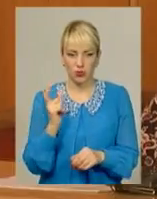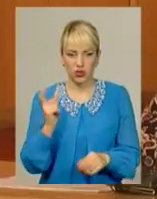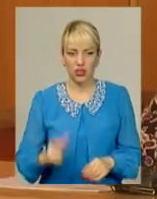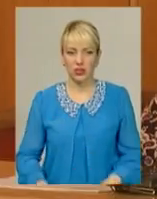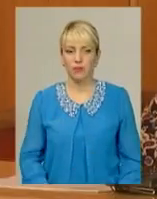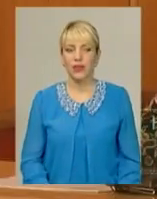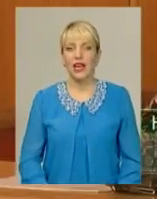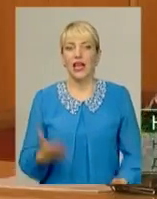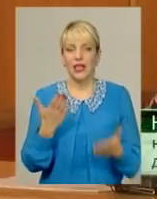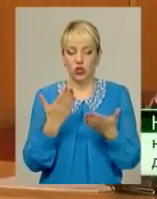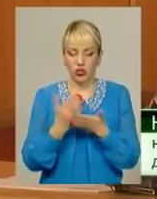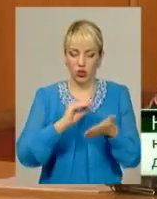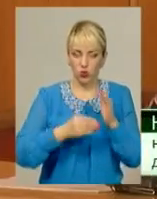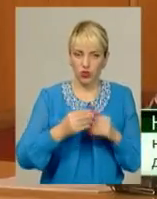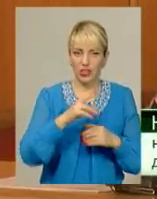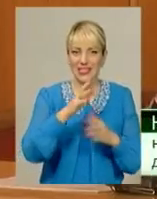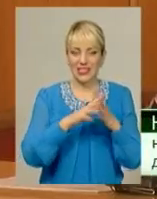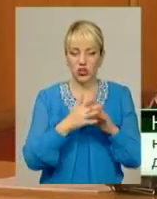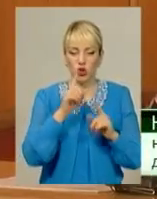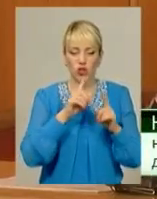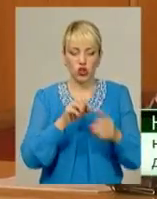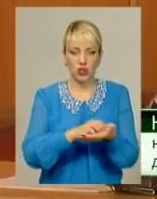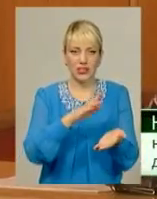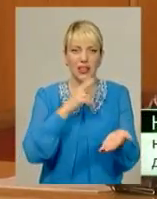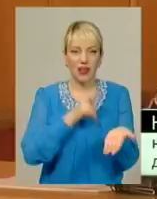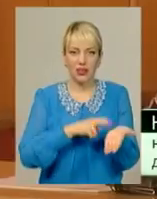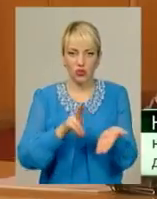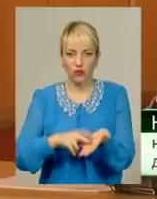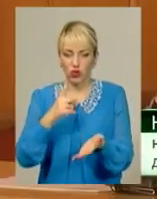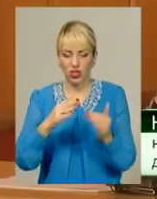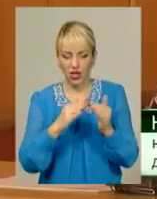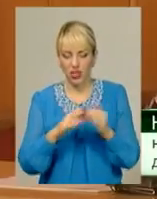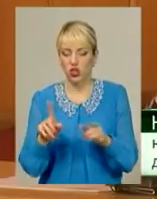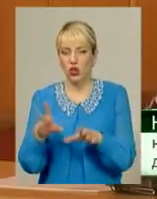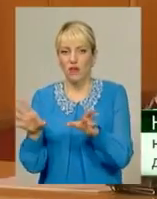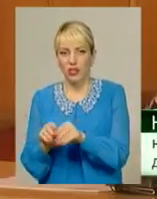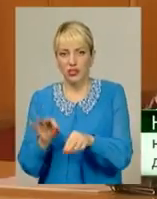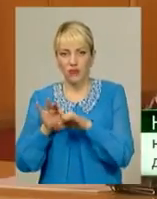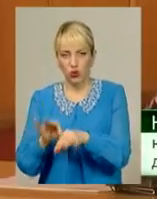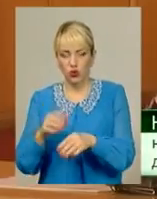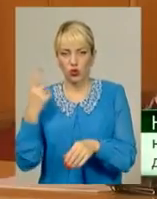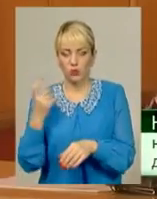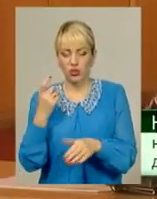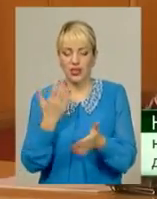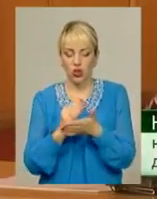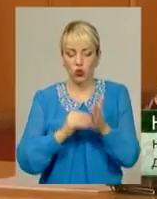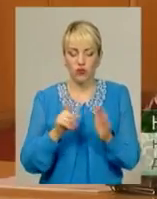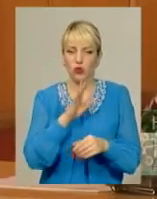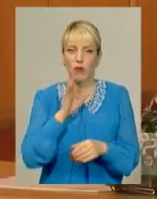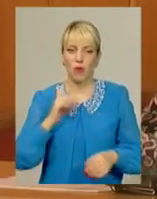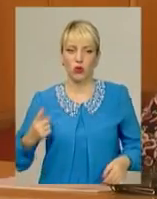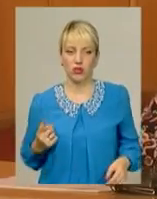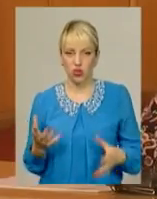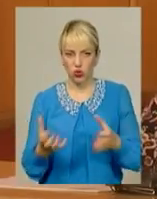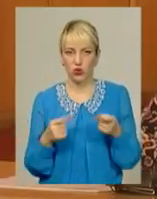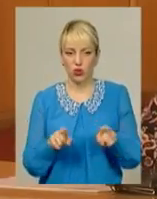Є довідка сільської ради про те, що вони зареєструвані в одній хаті, є довідка про те, що вони ведуть спільне господарство, є довідка про те, що вона мама-одиночка